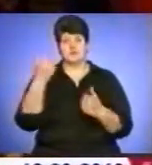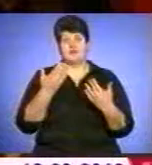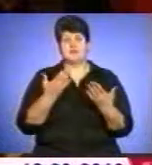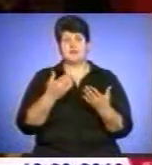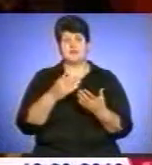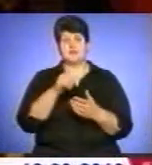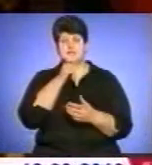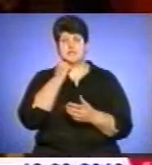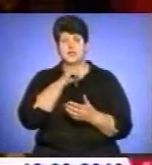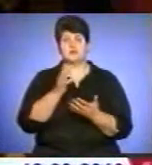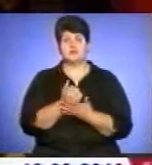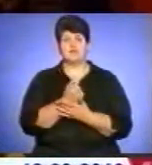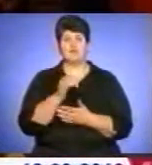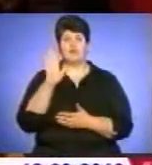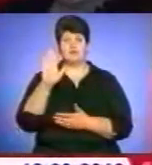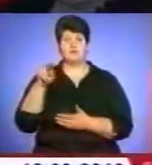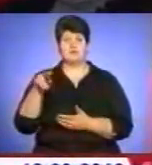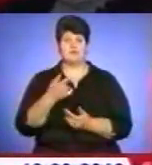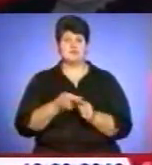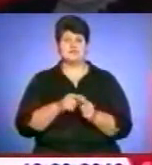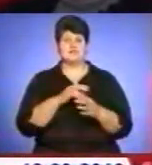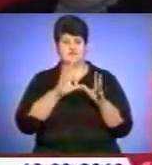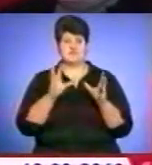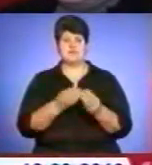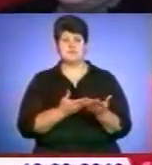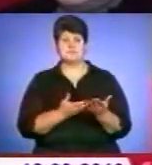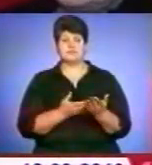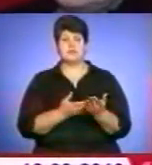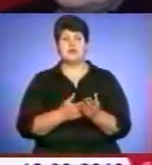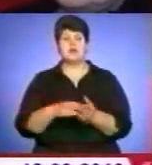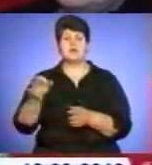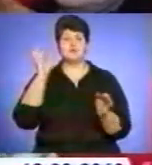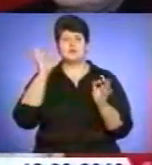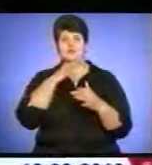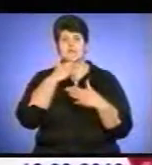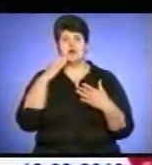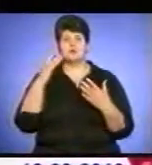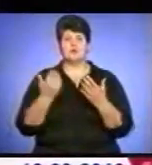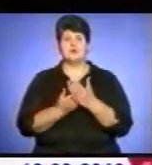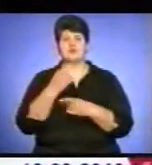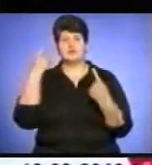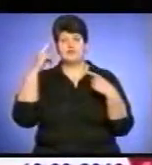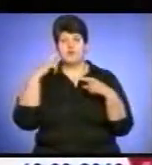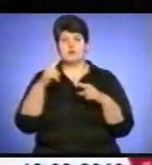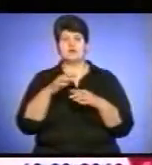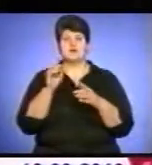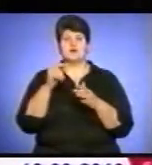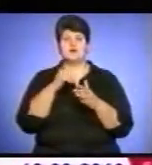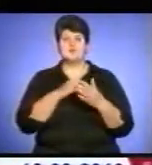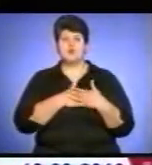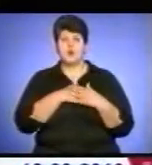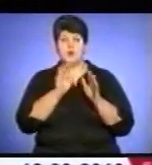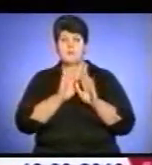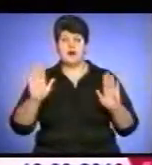успіху. Володимир Павлович – це все. На концерті прозвучало багато нових творів. Серед них – романси. За життя Володимир